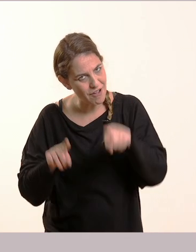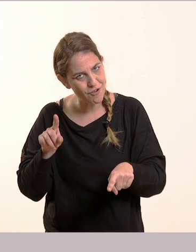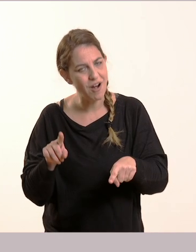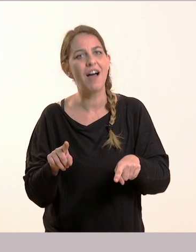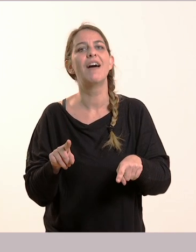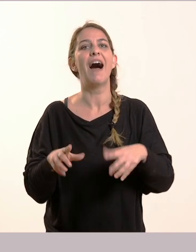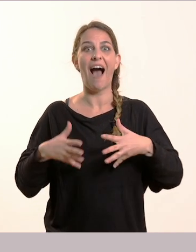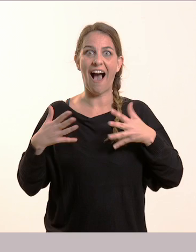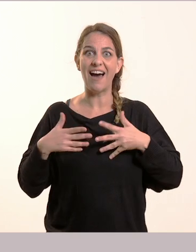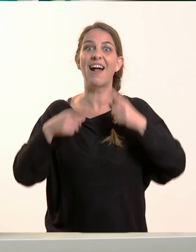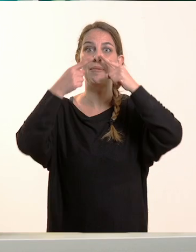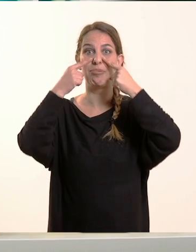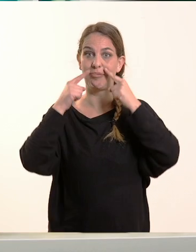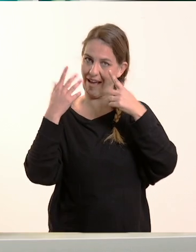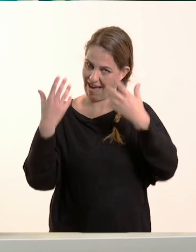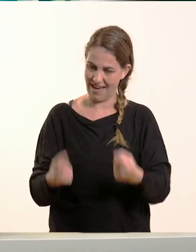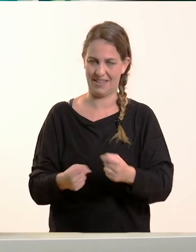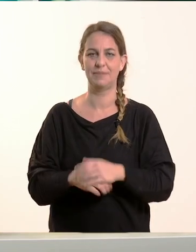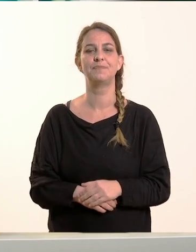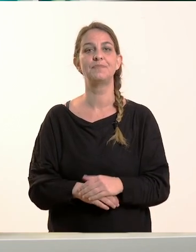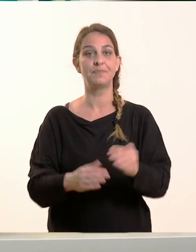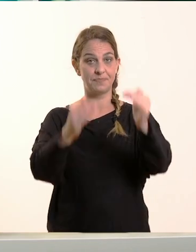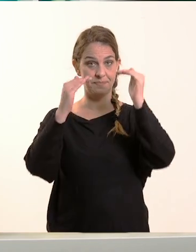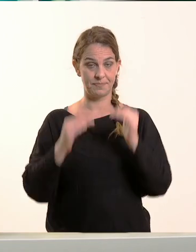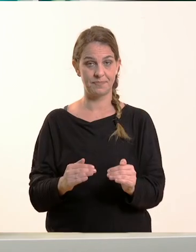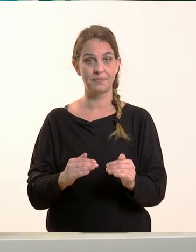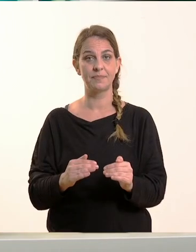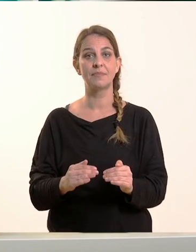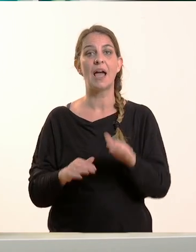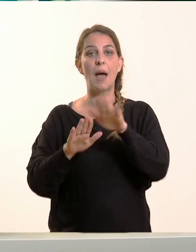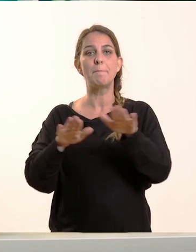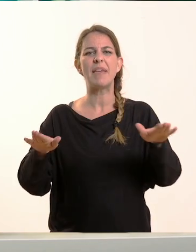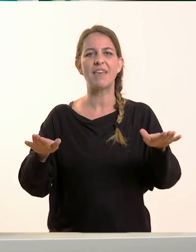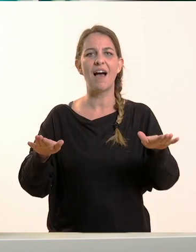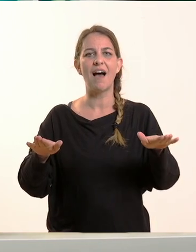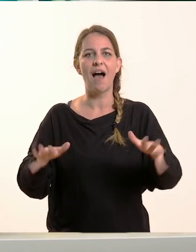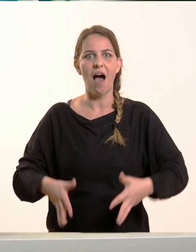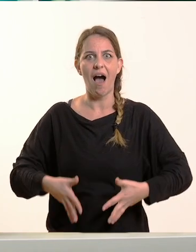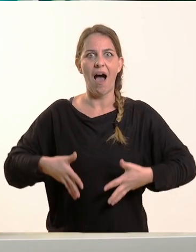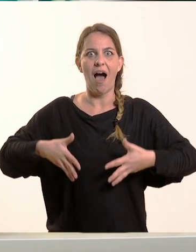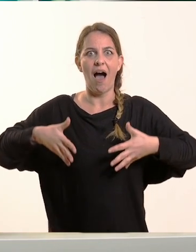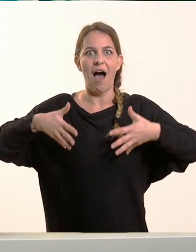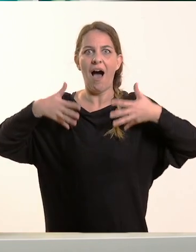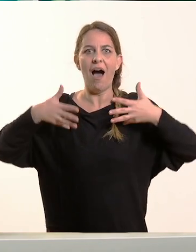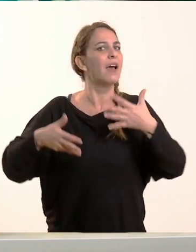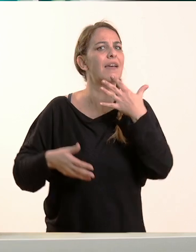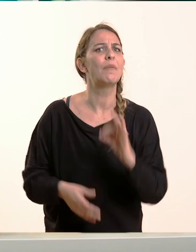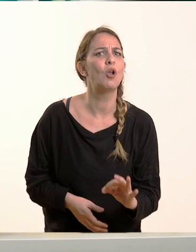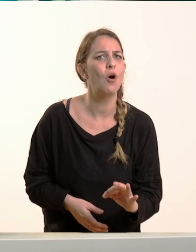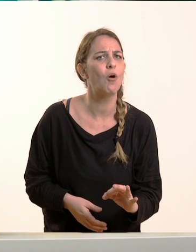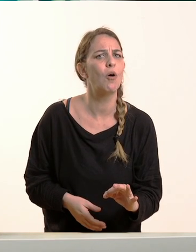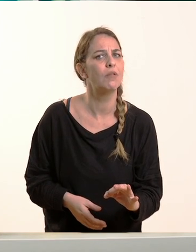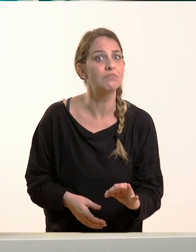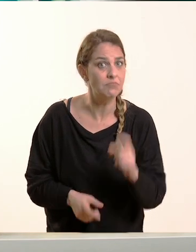Στην επόμενη ερώτηση, γιατί ενθουσιάστηκαν τα παιδιά, για σκεφτείτε να μου πείτε.